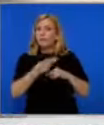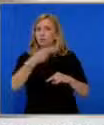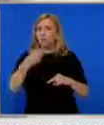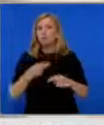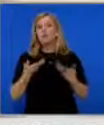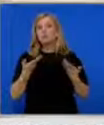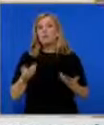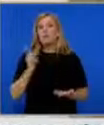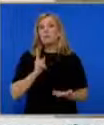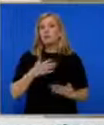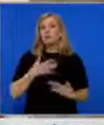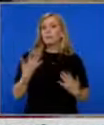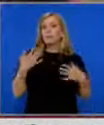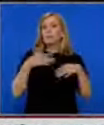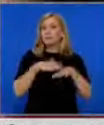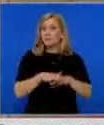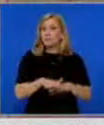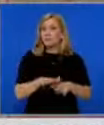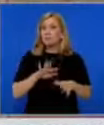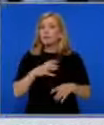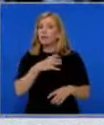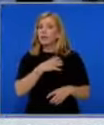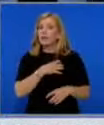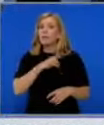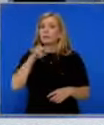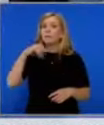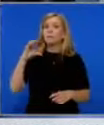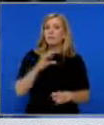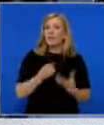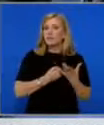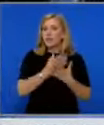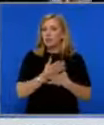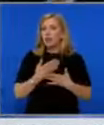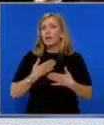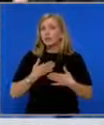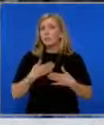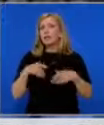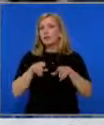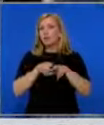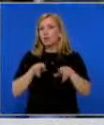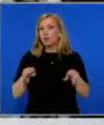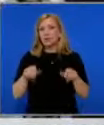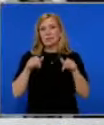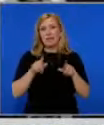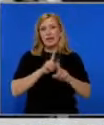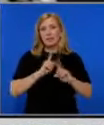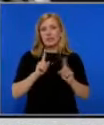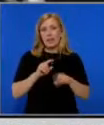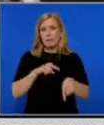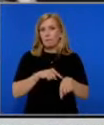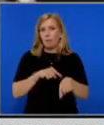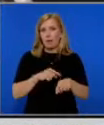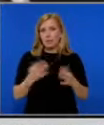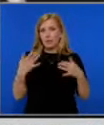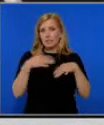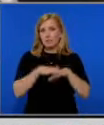сливане, посочи Бойко Борисов. Според ГЕРБ, ДПСЕ, Възраждане и има такъв народ не е сега моментът за сливане. Сега по време